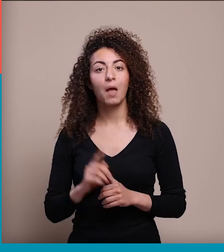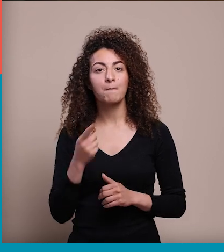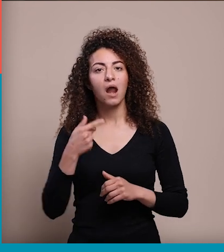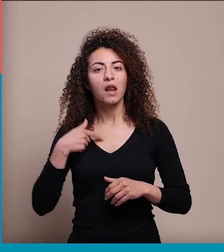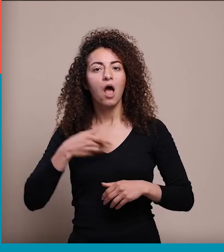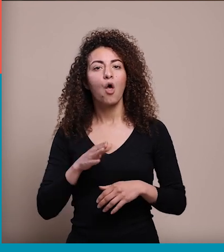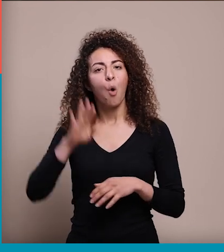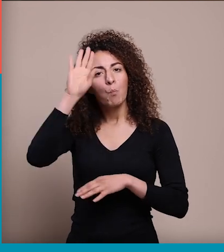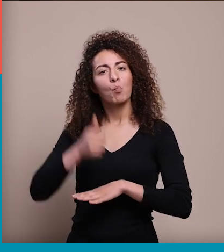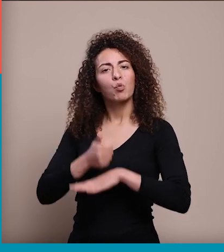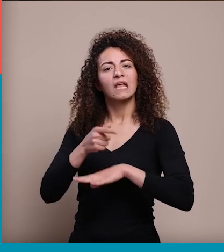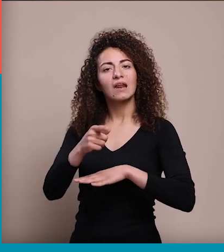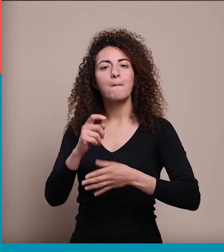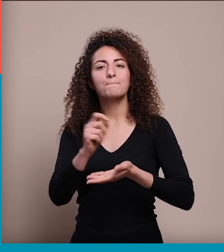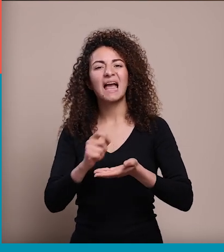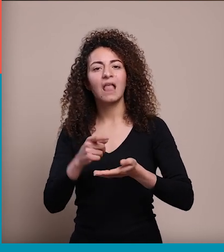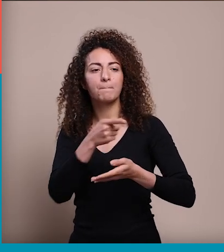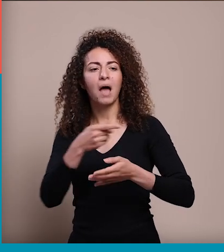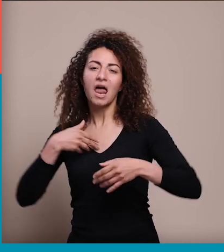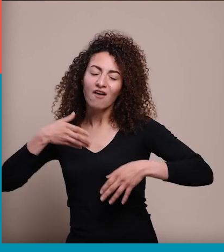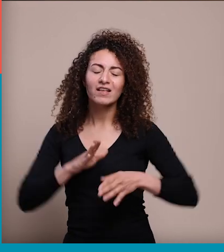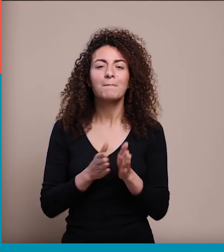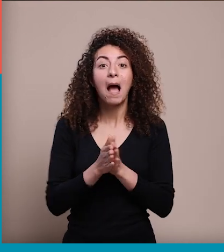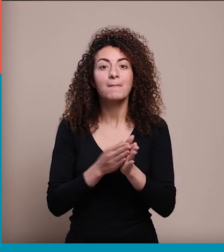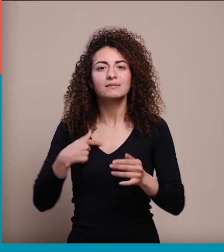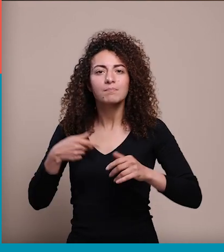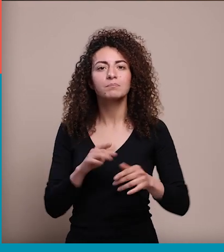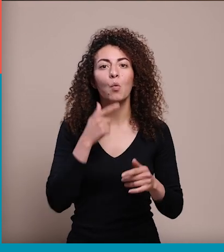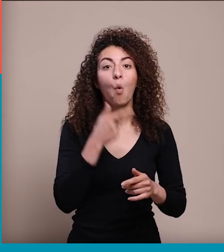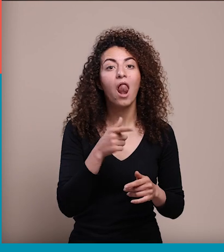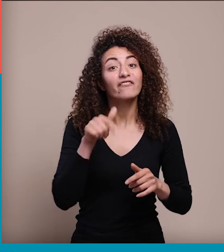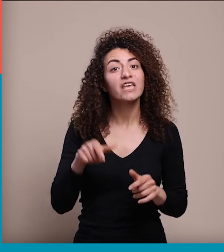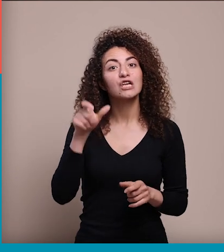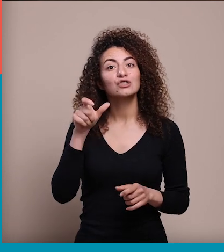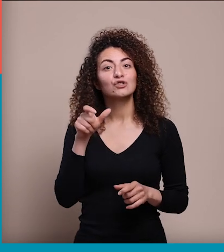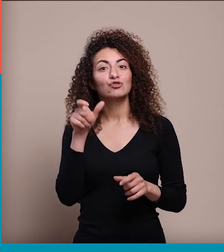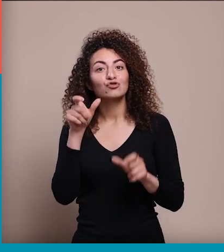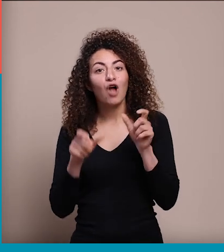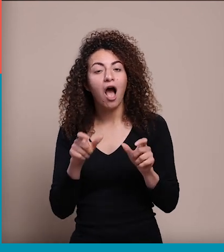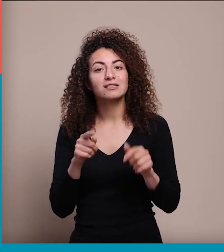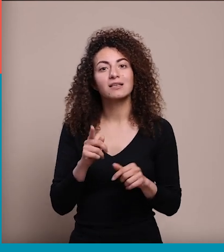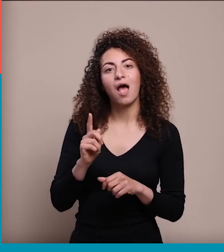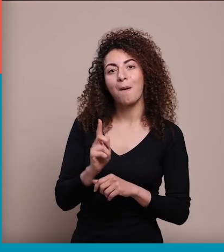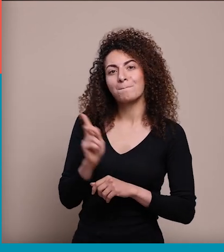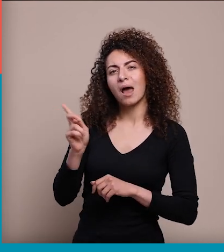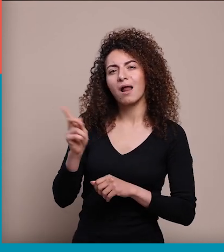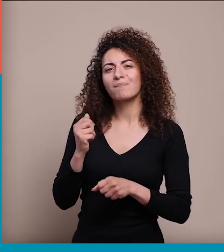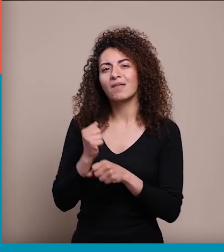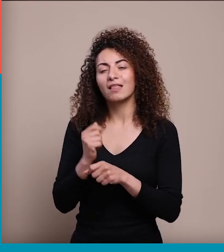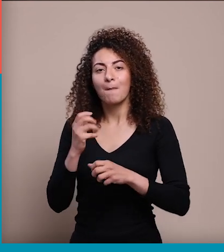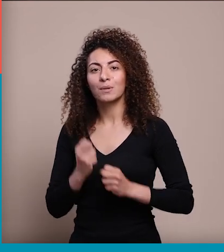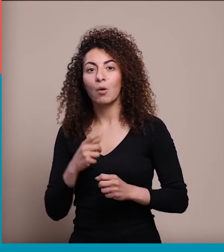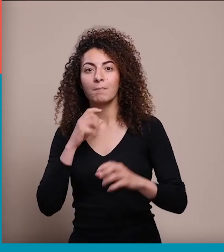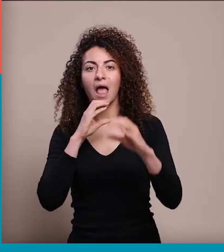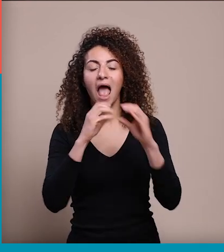وكان عنده ناس بالمكتب ففتت أنا محمسة وهيك عم بقله إنه استاذ لأي فيه شخص